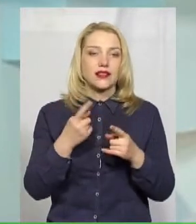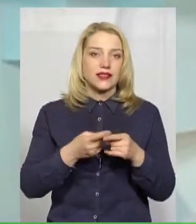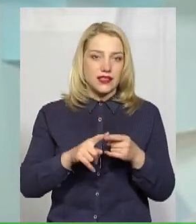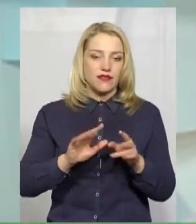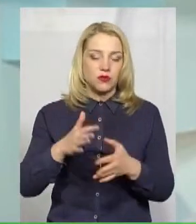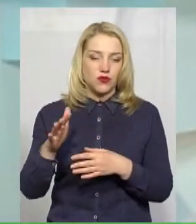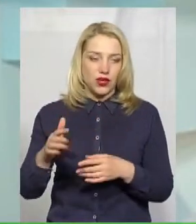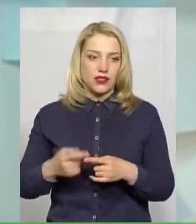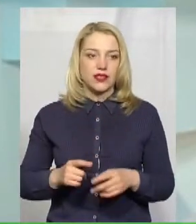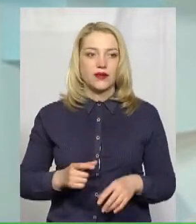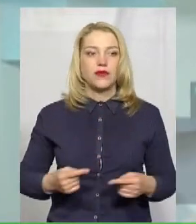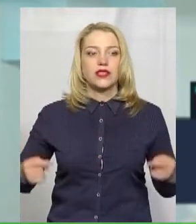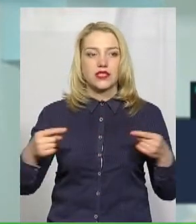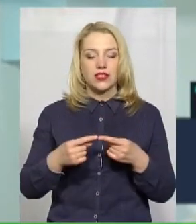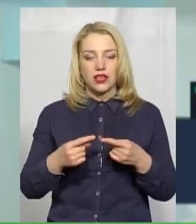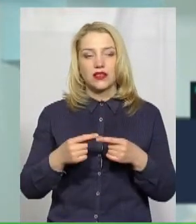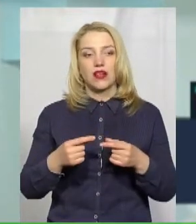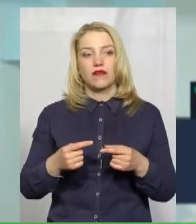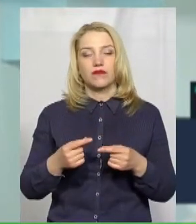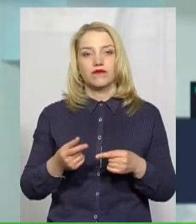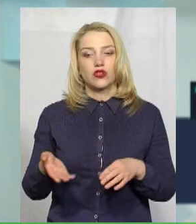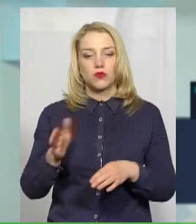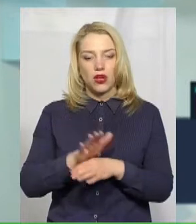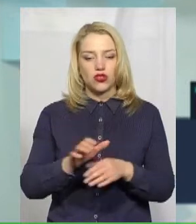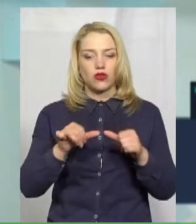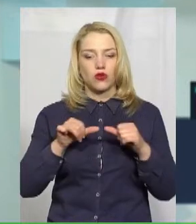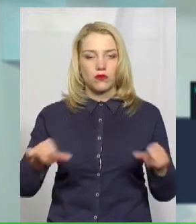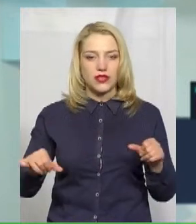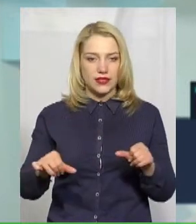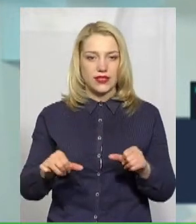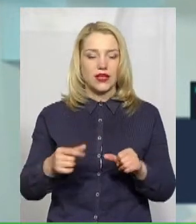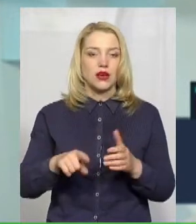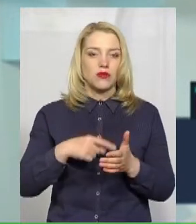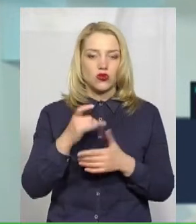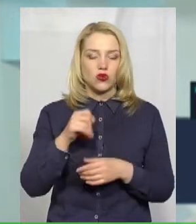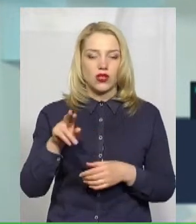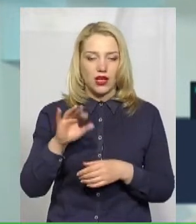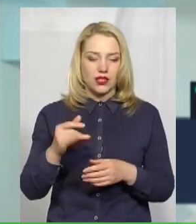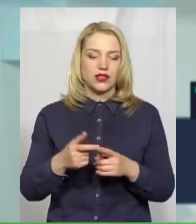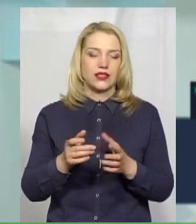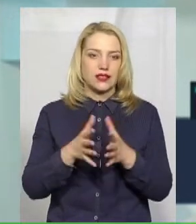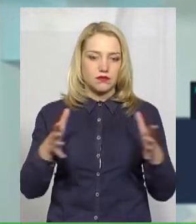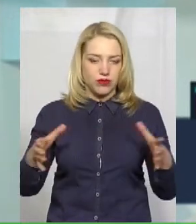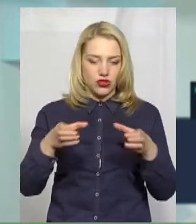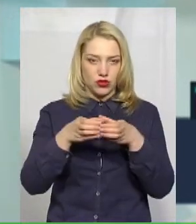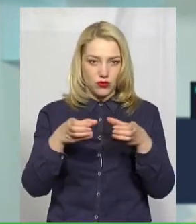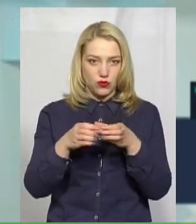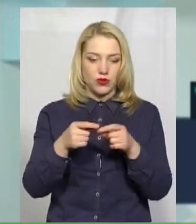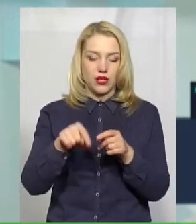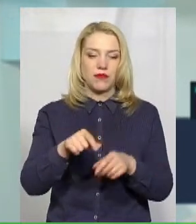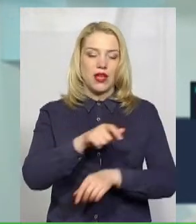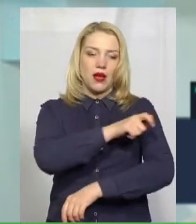розпоредження комісії виконкому Хмельницької міської ради, сформовано так звані піші наряди, які включають в себе як патрульних,